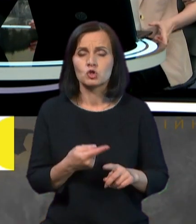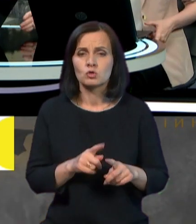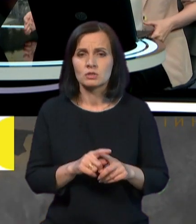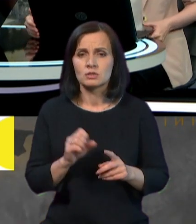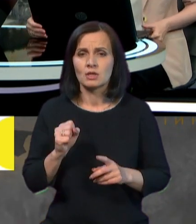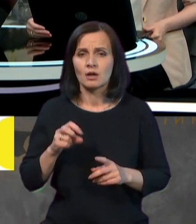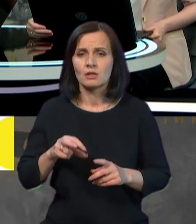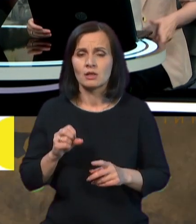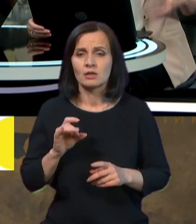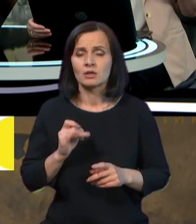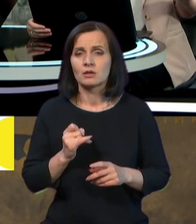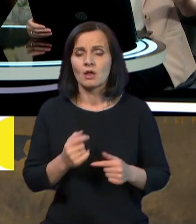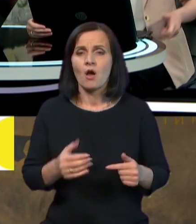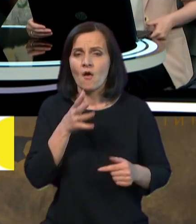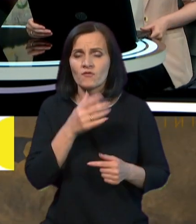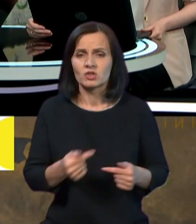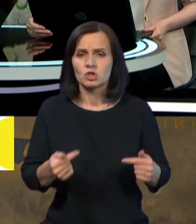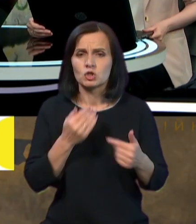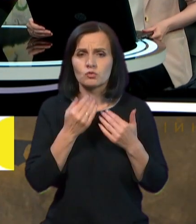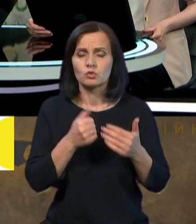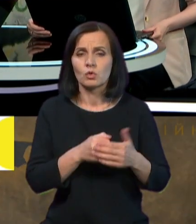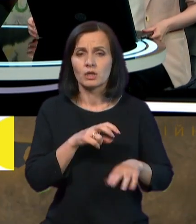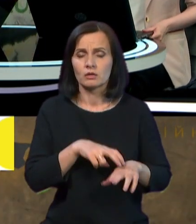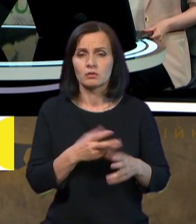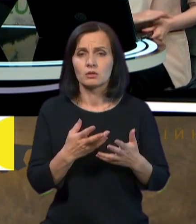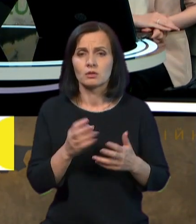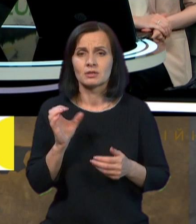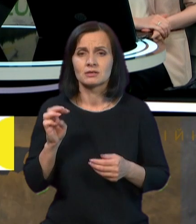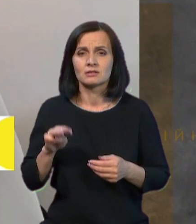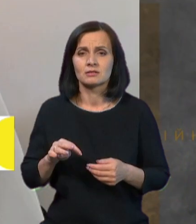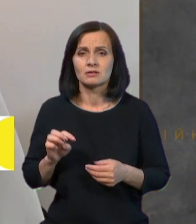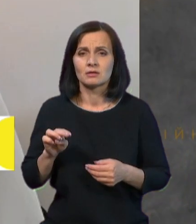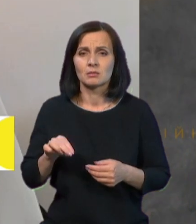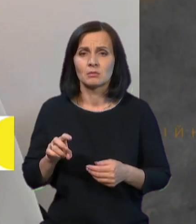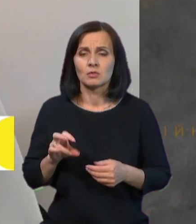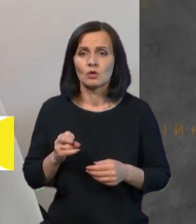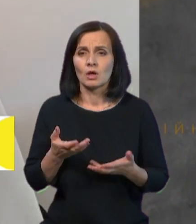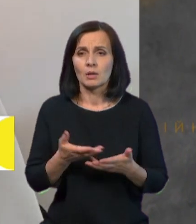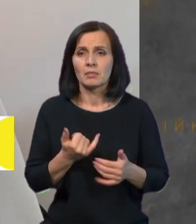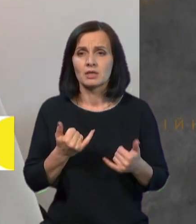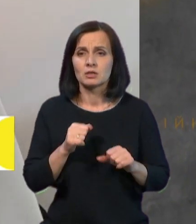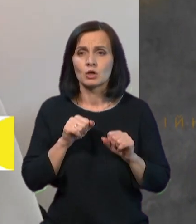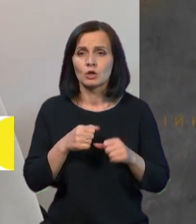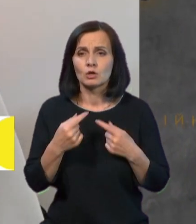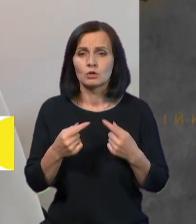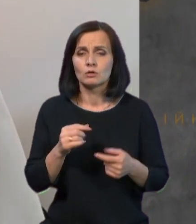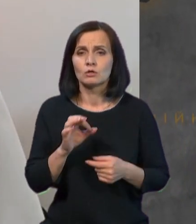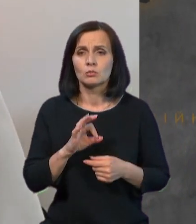звернутися до лікаря? Які симптоми? Ну, ми зараз можемо говорити за алергію